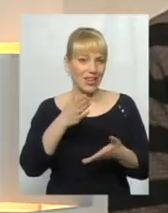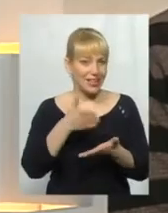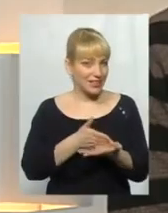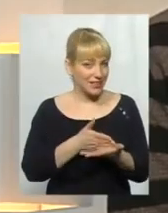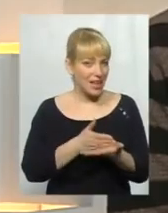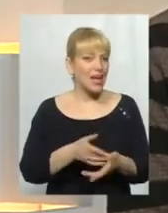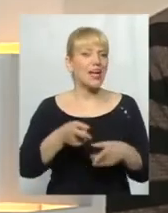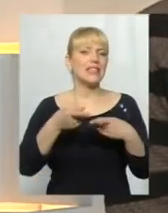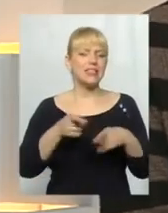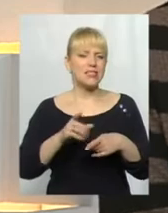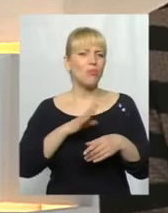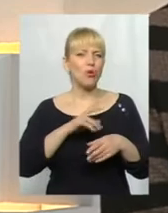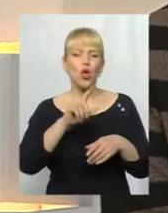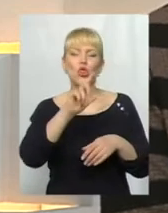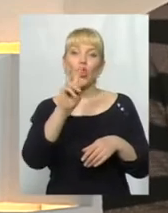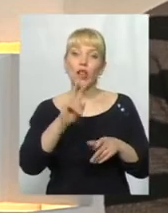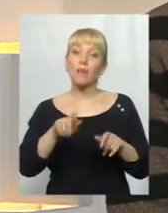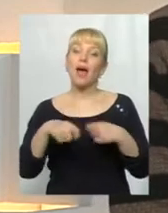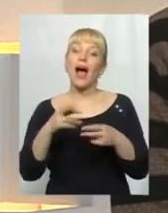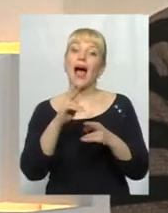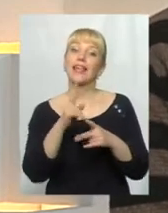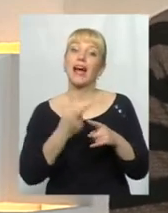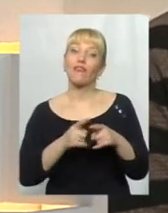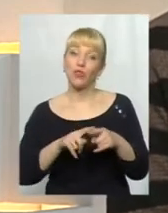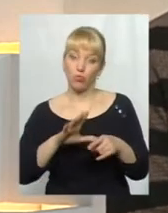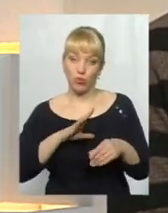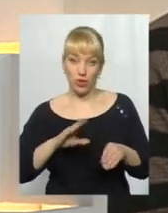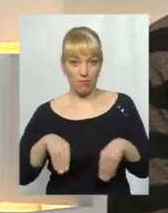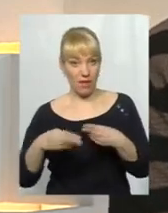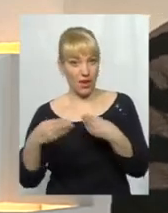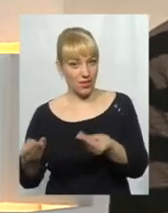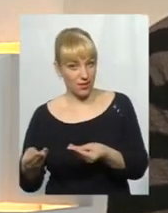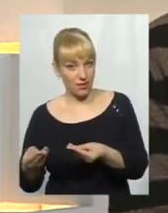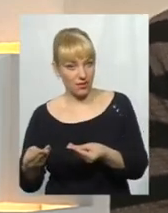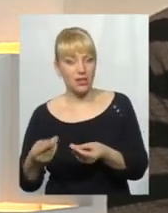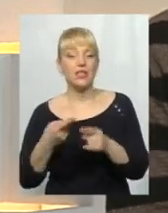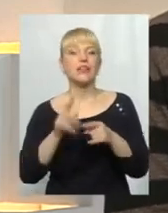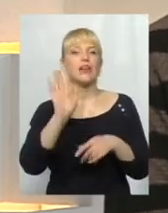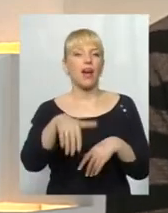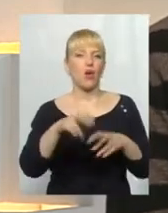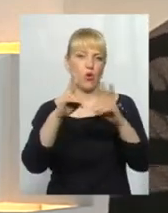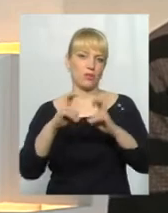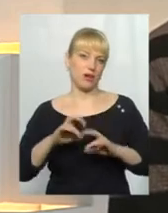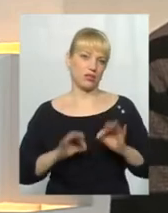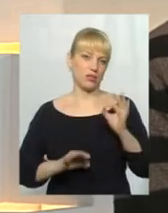вони були передані. От як вони були передані, це вже хай суд розбирається. Але тут, я думаю, важливіше говорити не про конкретний